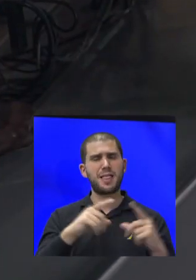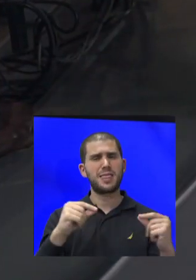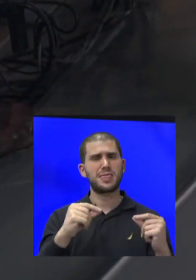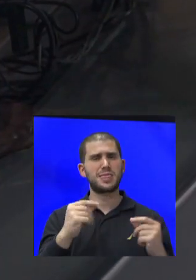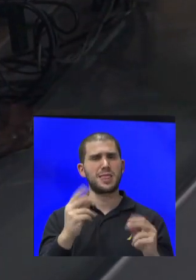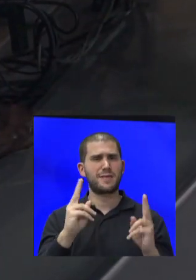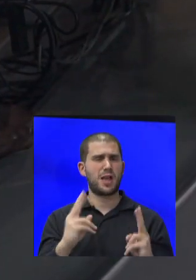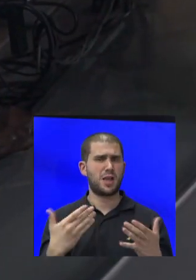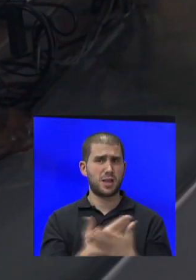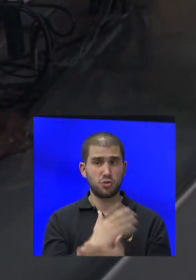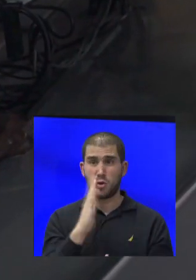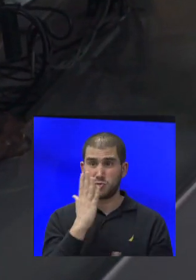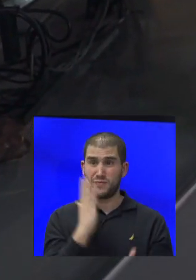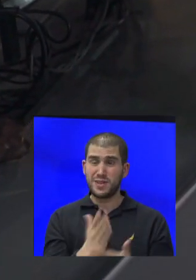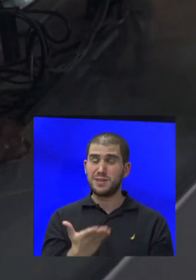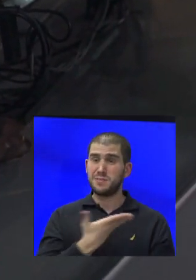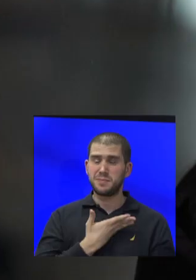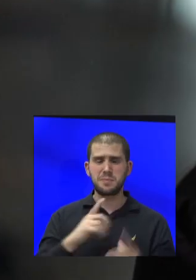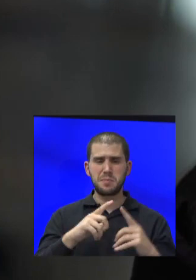תודה רבה.